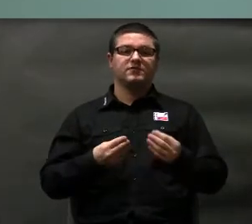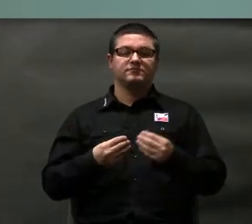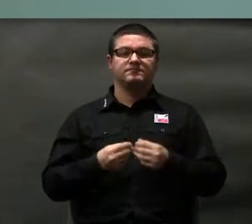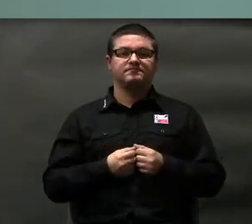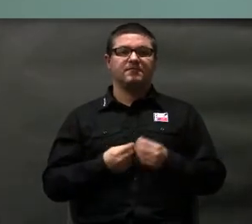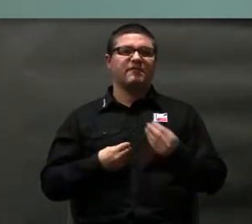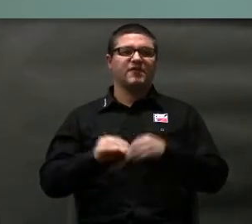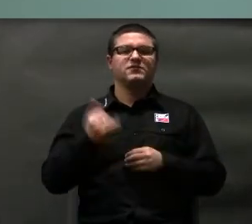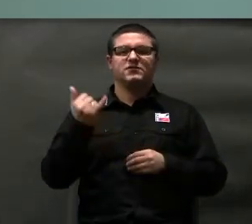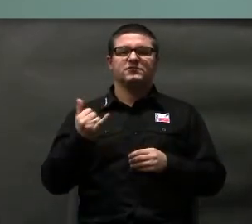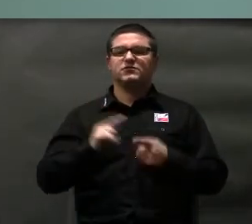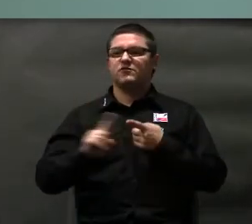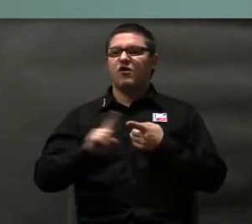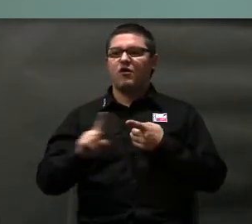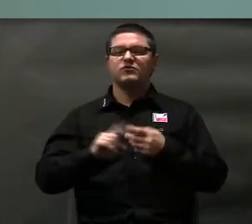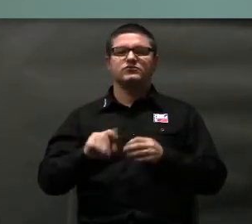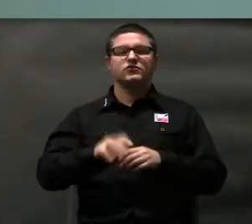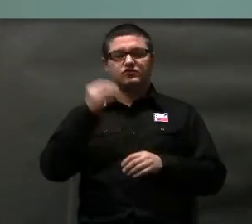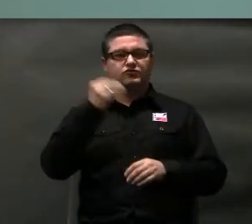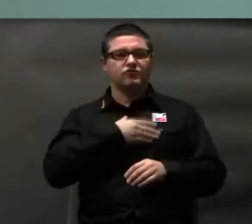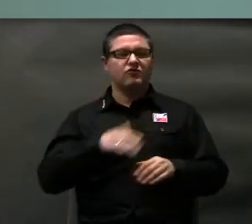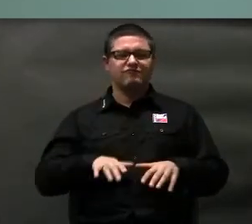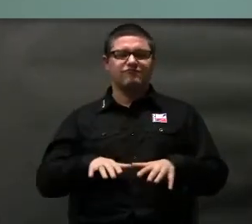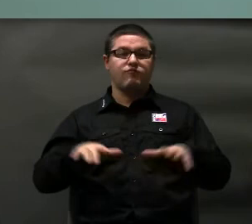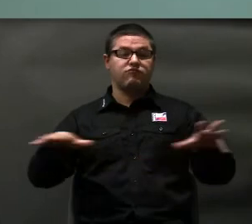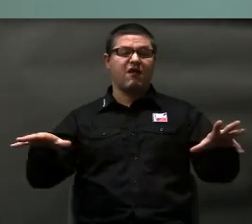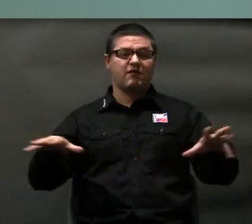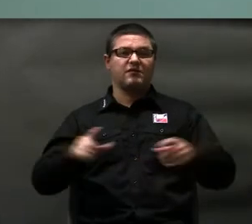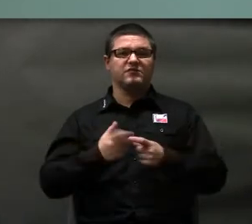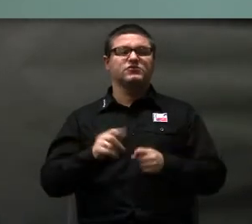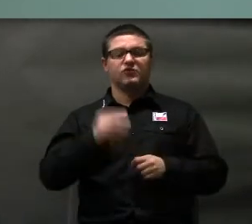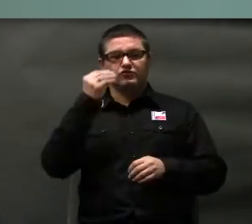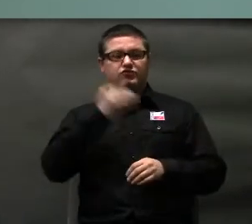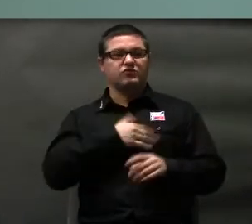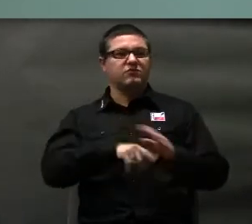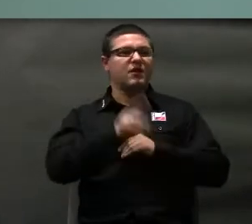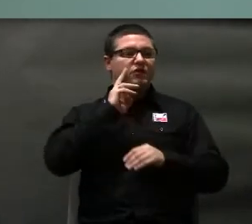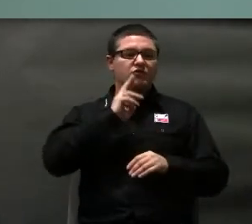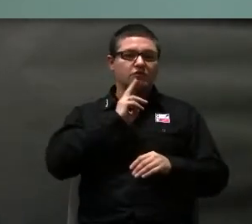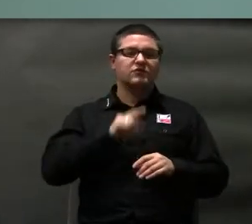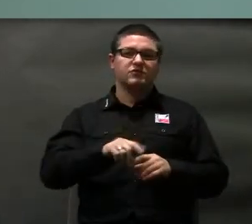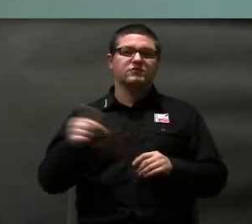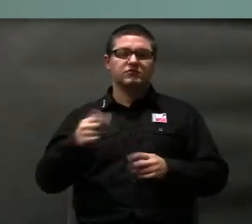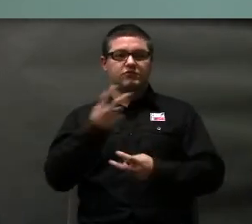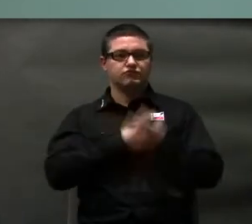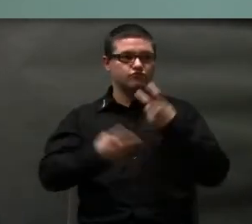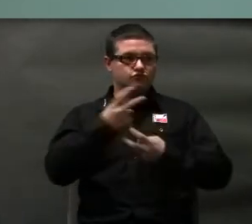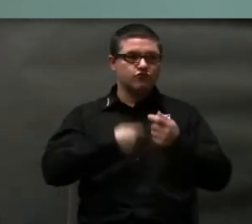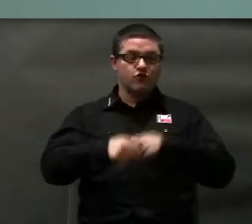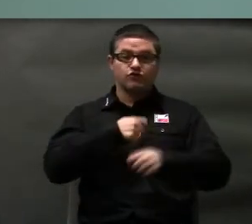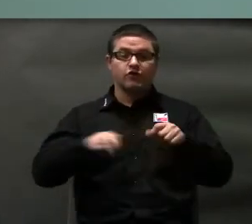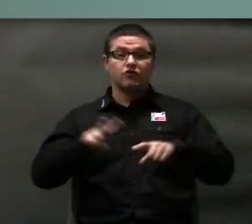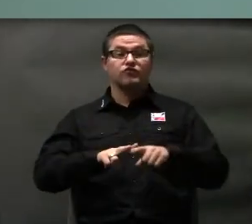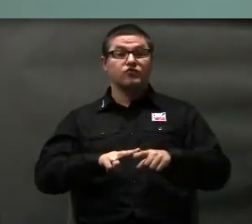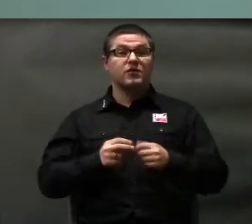dzieci chodzi do szkół masowych, niż do szkół dla głuchych, to trzeba szukać jakichś rozwiązań, które